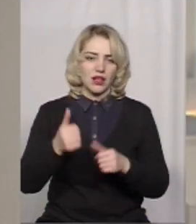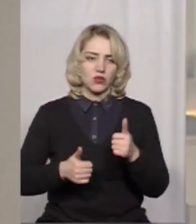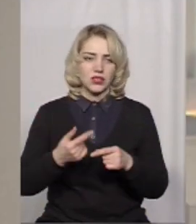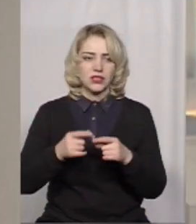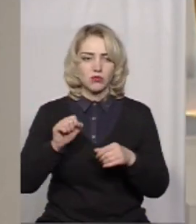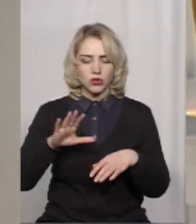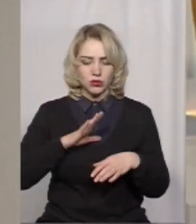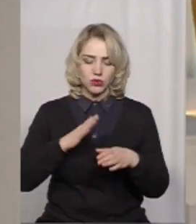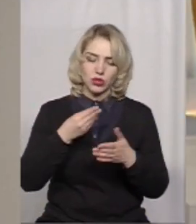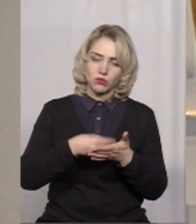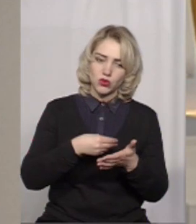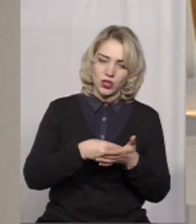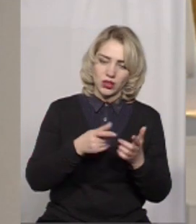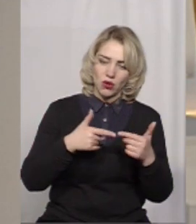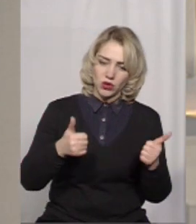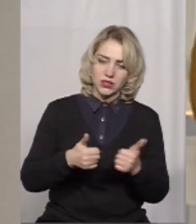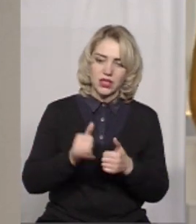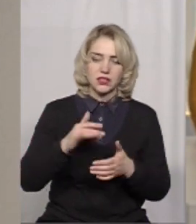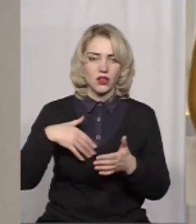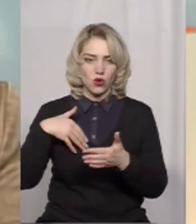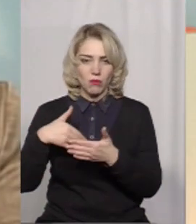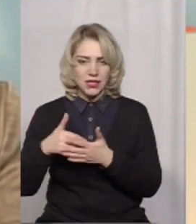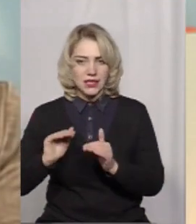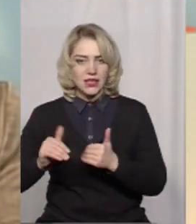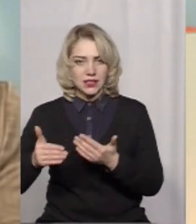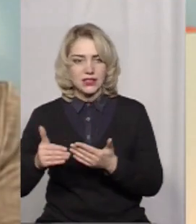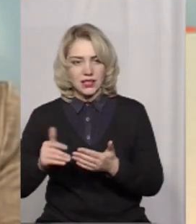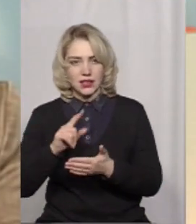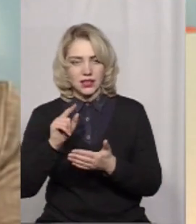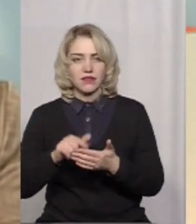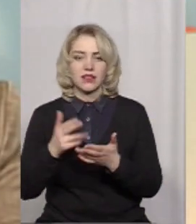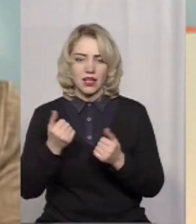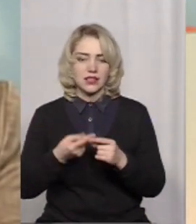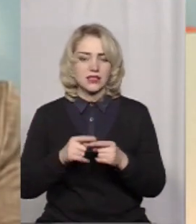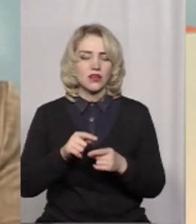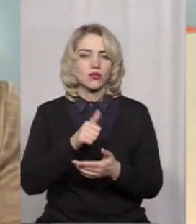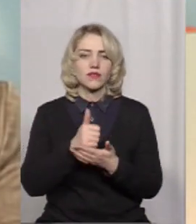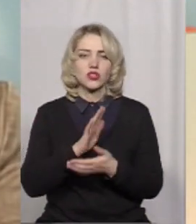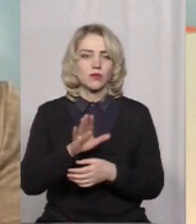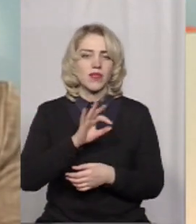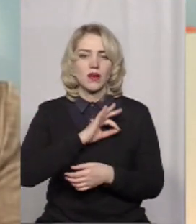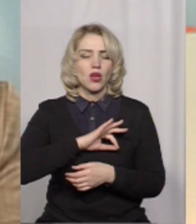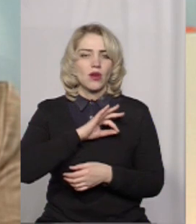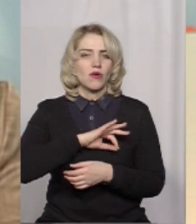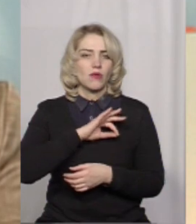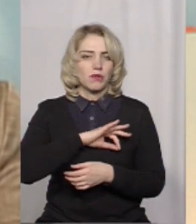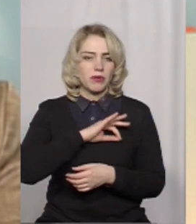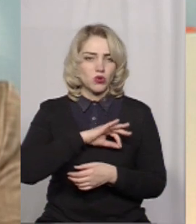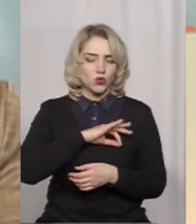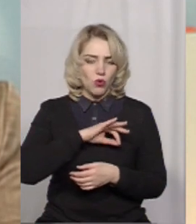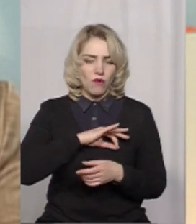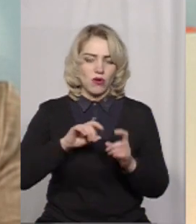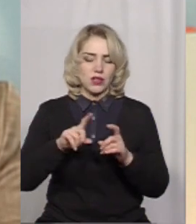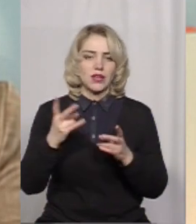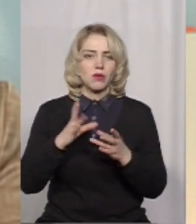бюджетної організації, і якась громадська ініціатива, так? Так, головне, щоб це були неприбуткові організації, може бути бюджетна установа, може бути